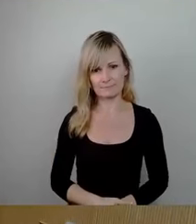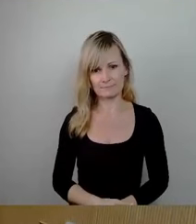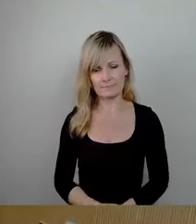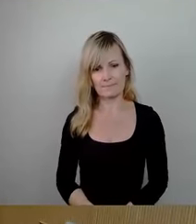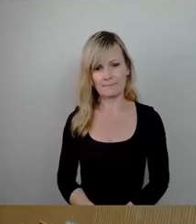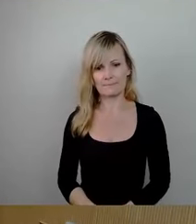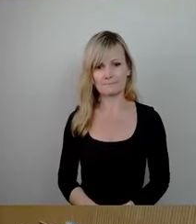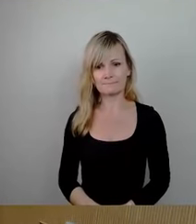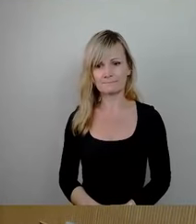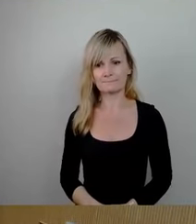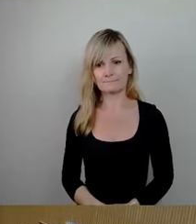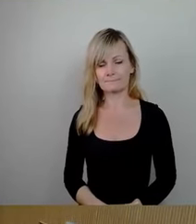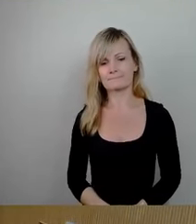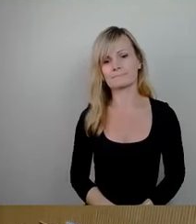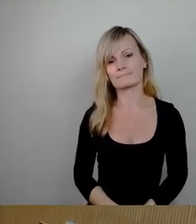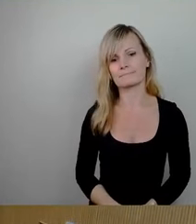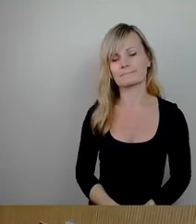So, nun Frau Scharnitzki.